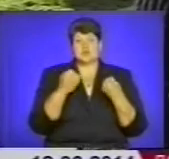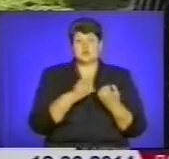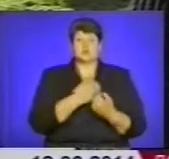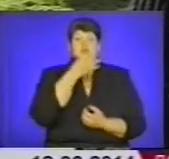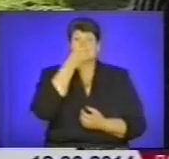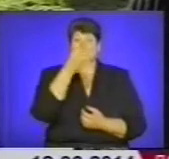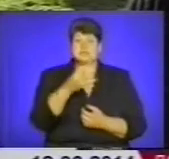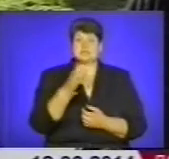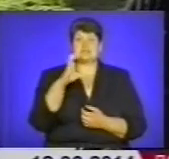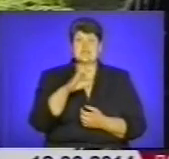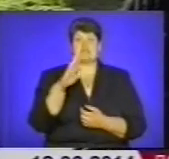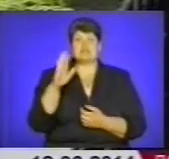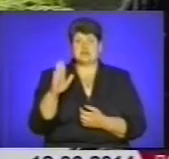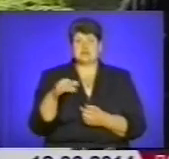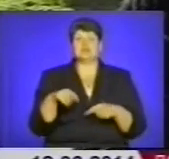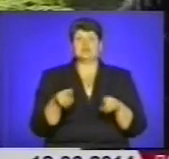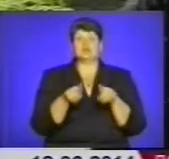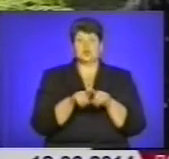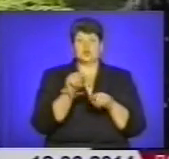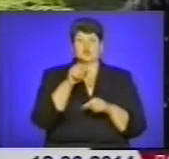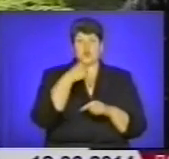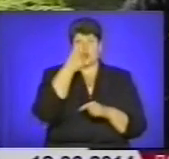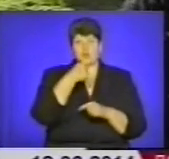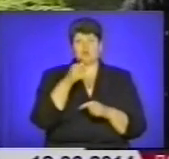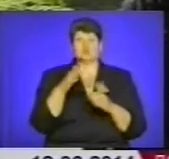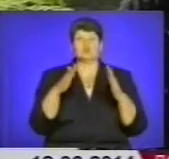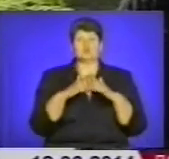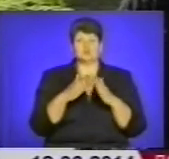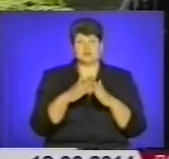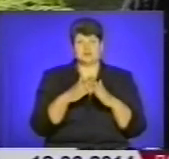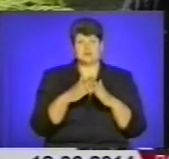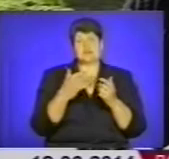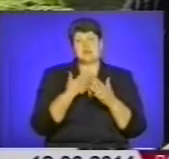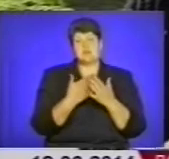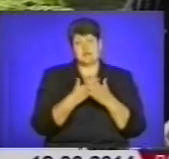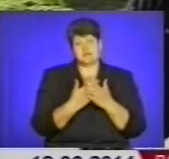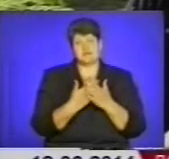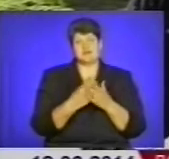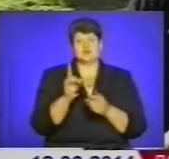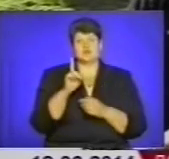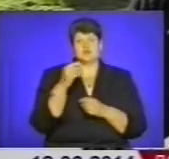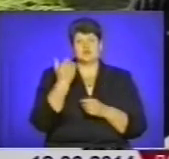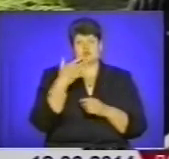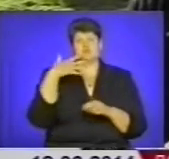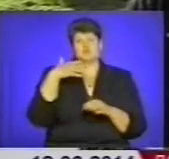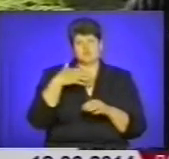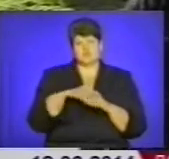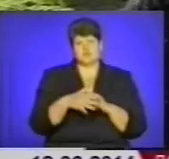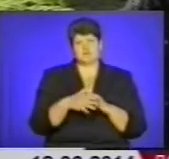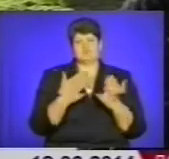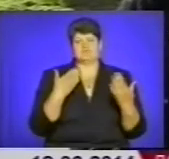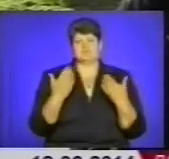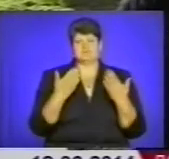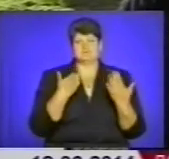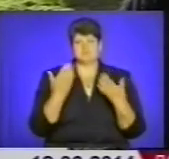сказати. Сергій Віталійович теж з того року, що будинок. І напевно, що він дійсно з розумінням поставився,